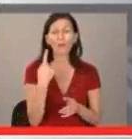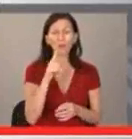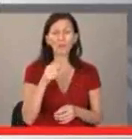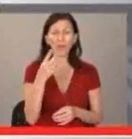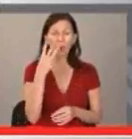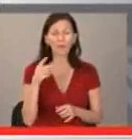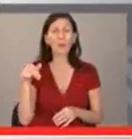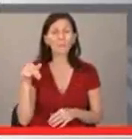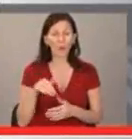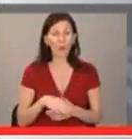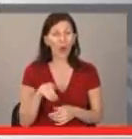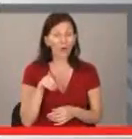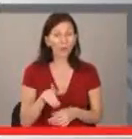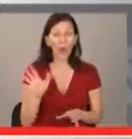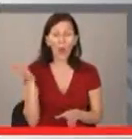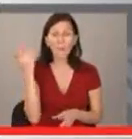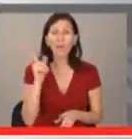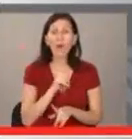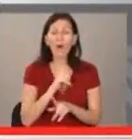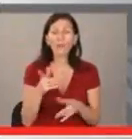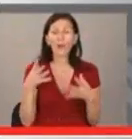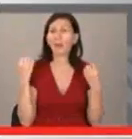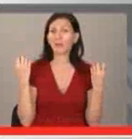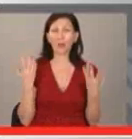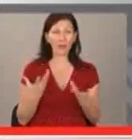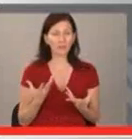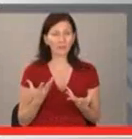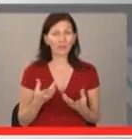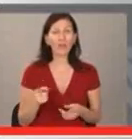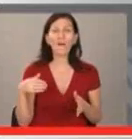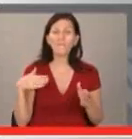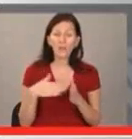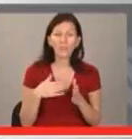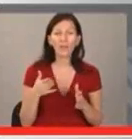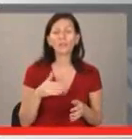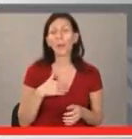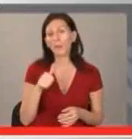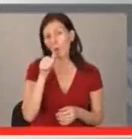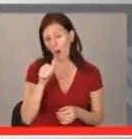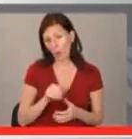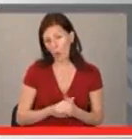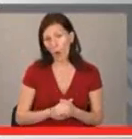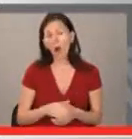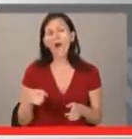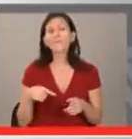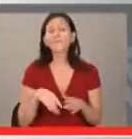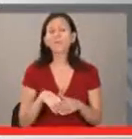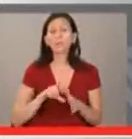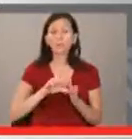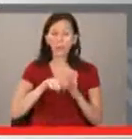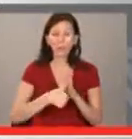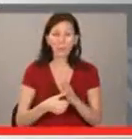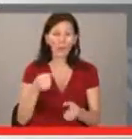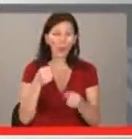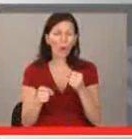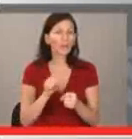,3 промила. Този шофьор е бил избран като най-тресв от компанията, въпреки че пробата му е показала над един промил алкохол. В същото